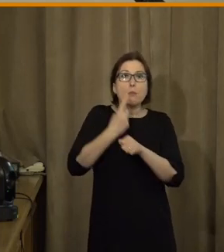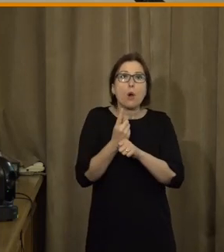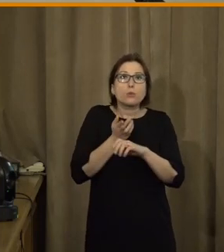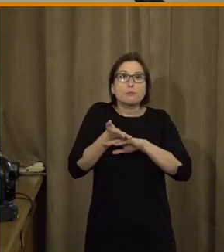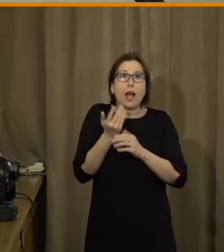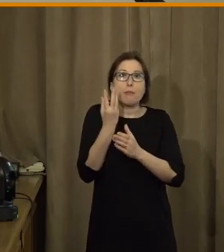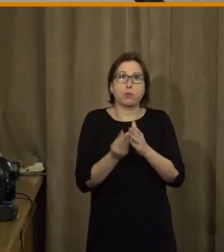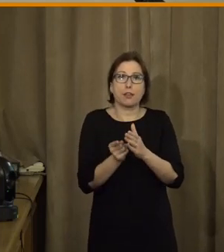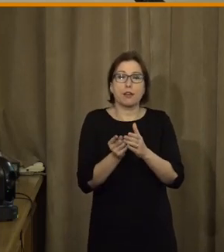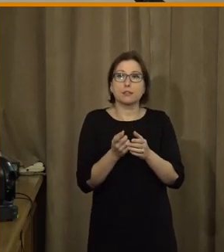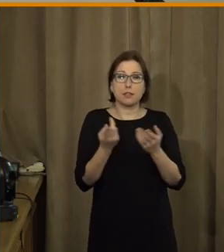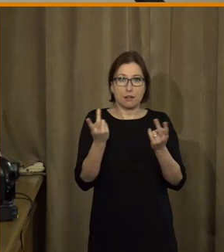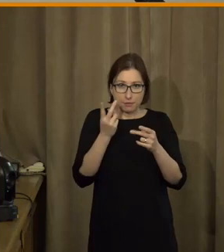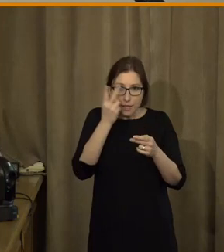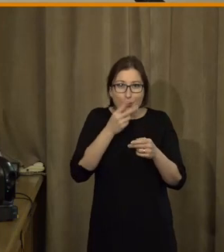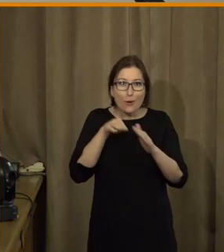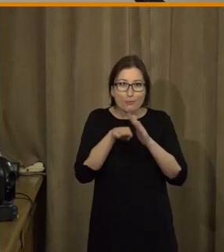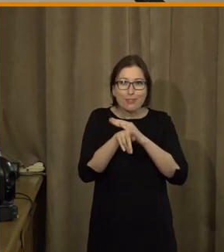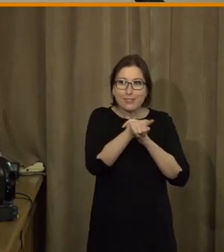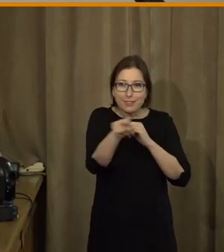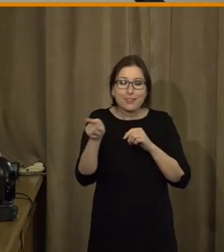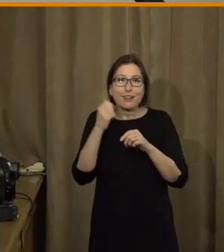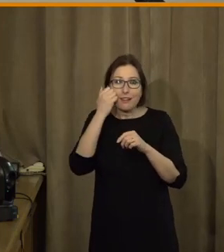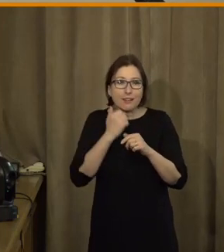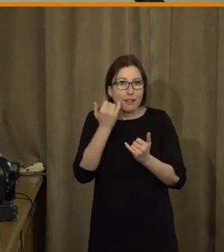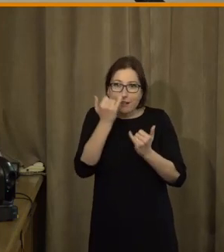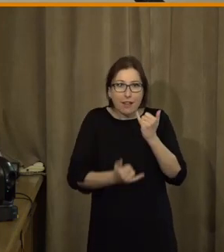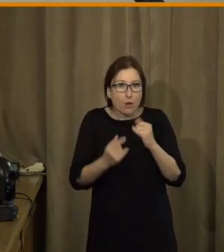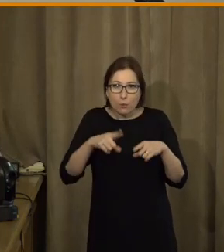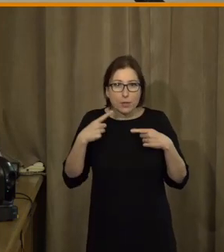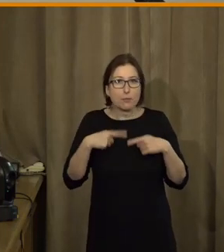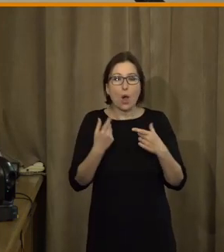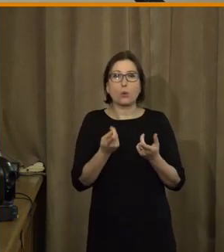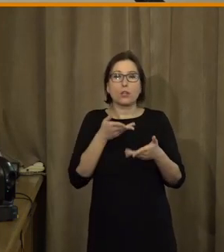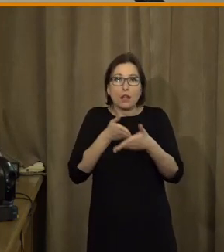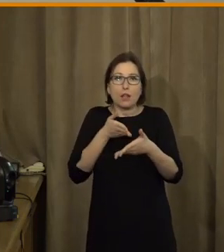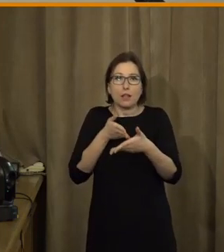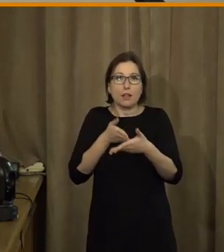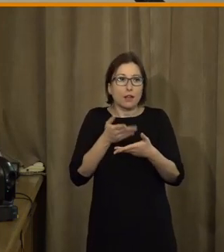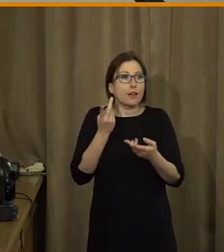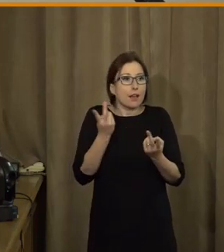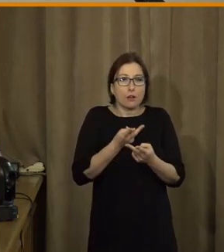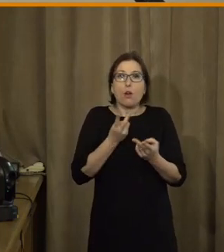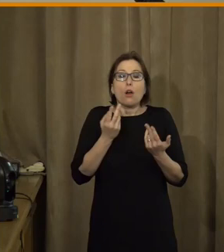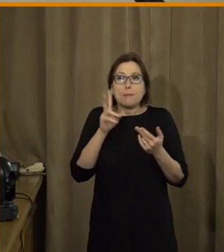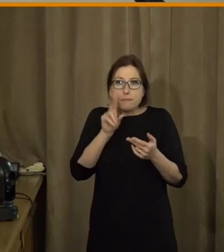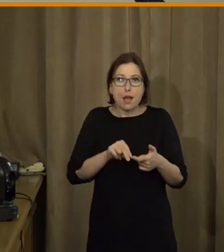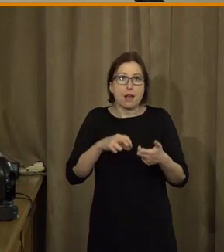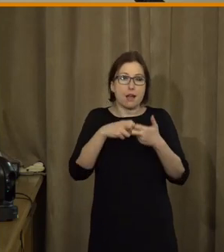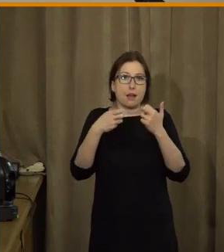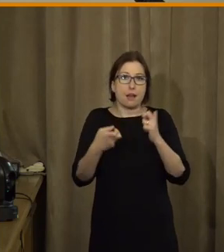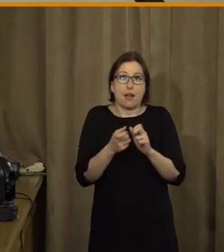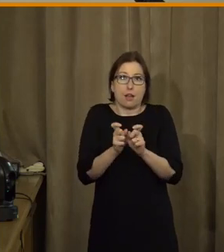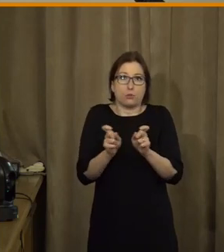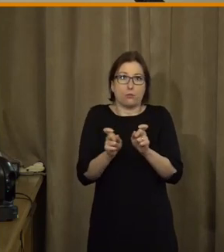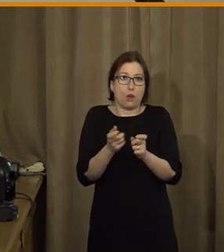aplikace a samozřejmě mezi nimi je také obrovské množství lidí, kteří jsou digitálně vyloučení, ať už z jakéhokoliv